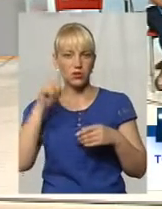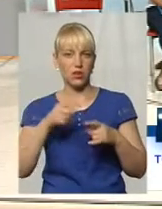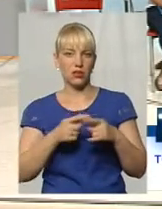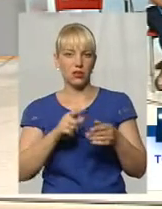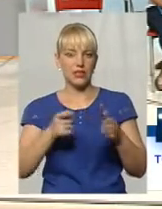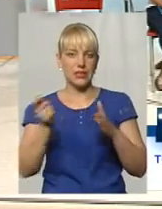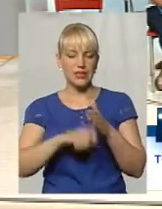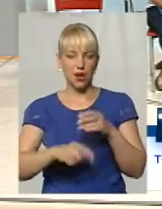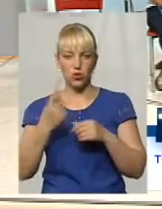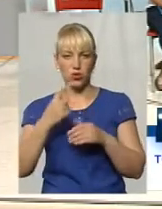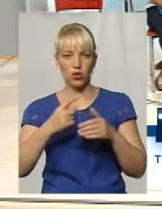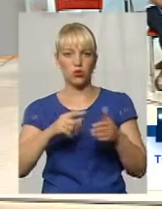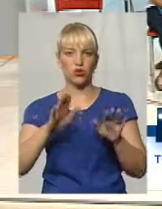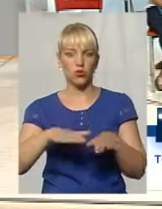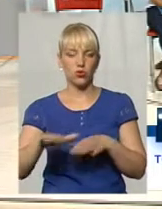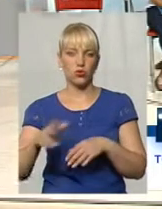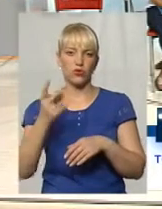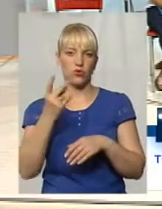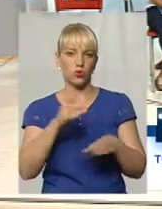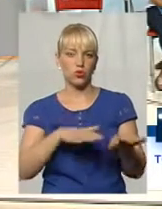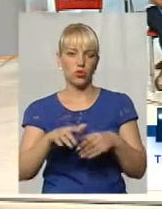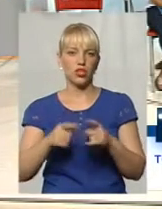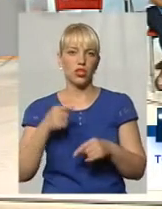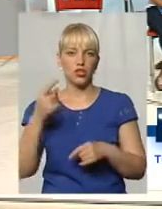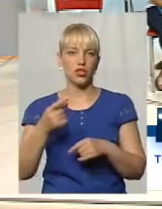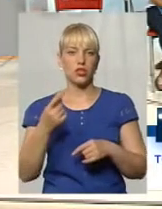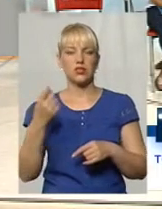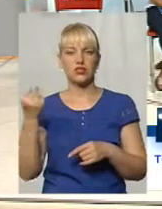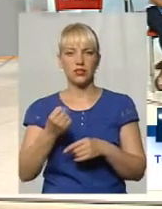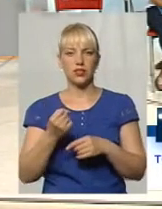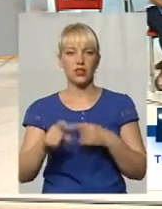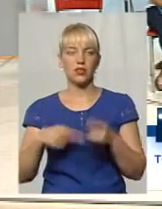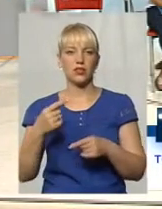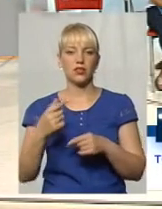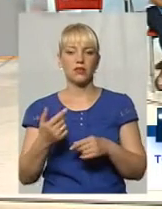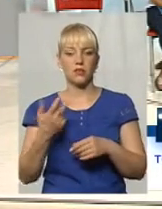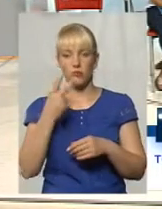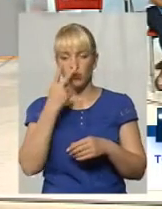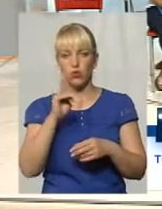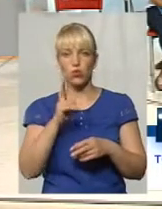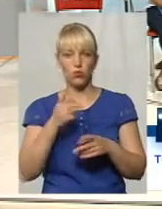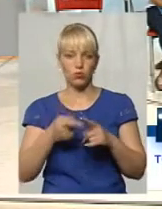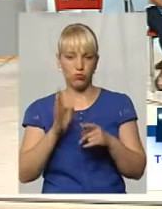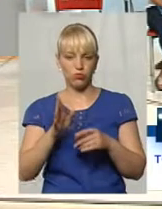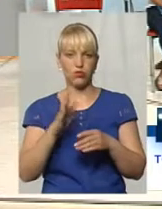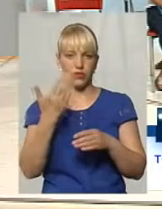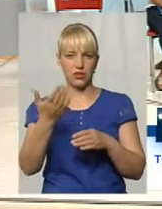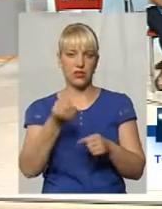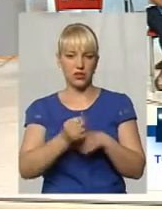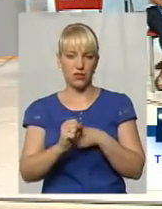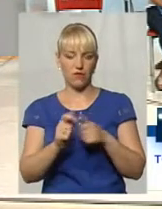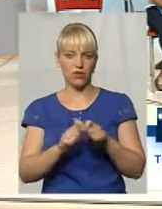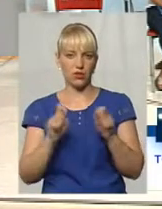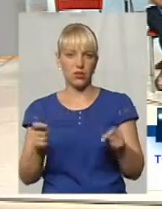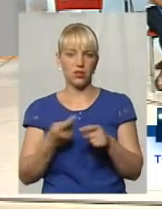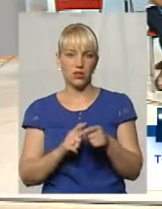дві точки, і ви через неделю, через пару днів, ви бачите, як на вас дали, і хто їх крышеєє, а навіть